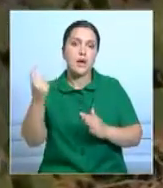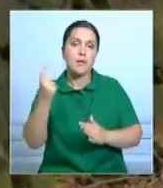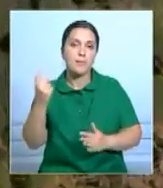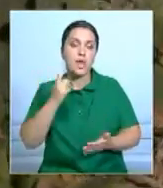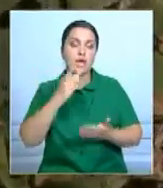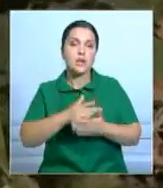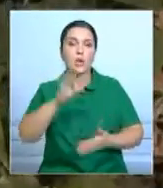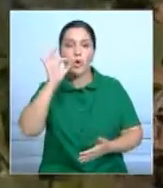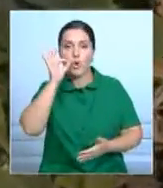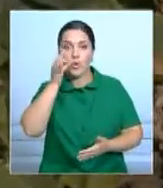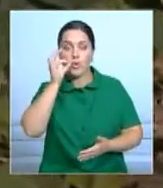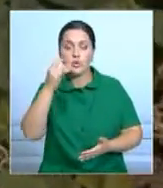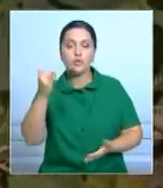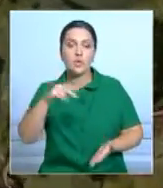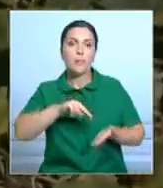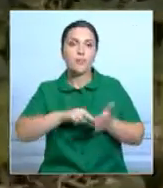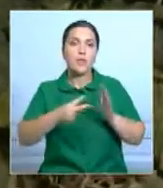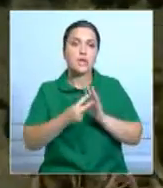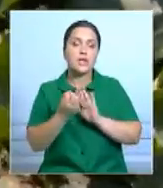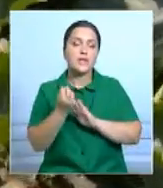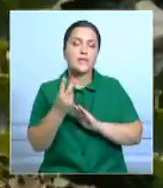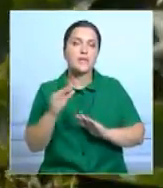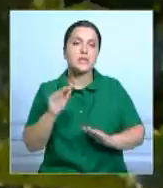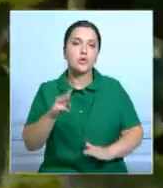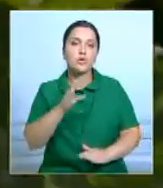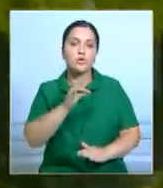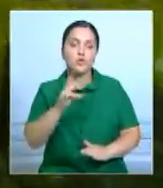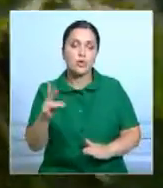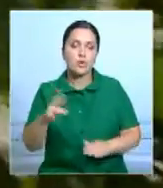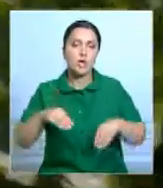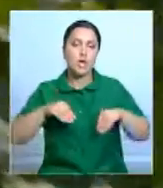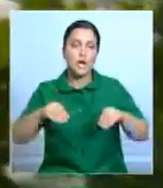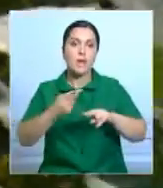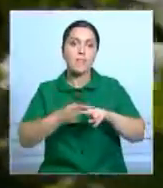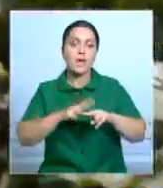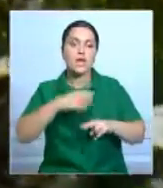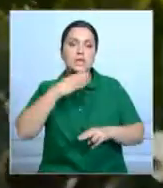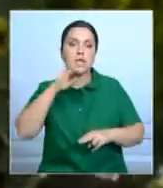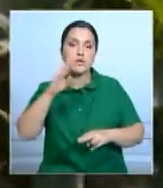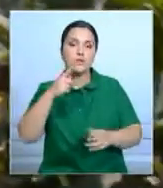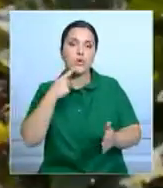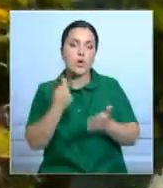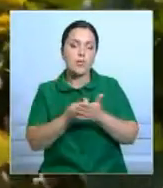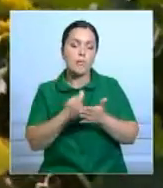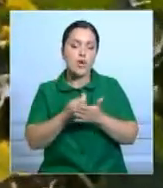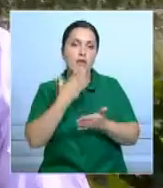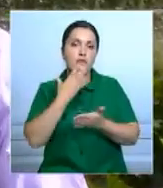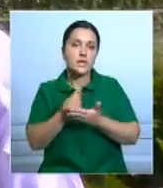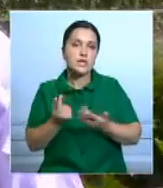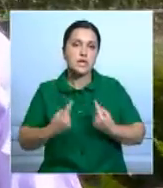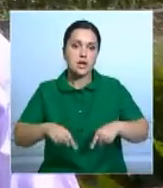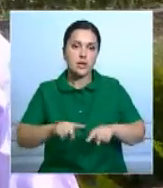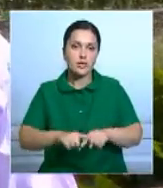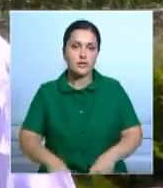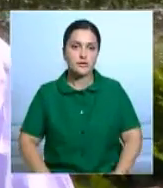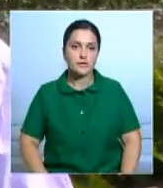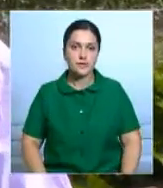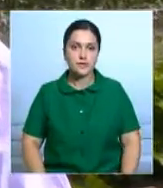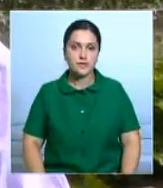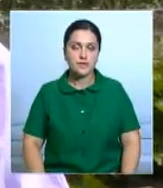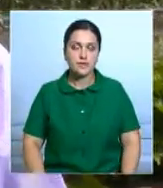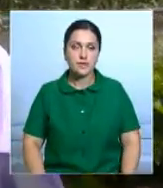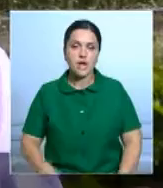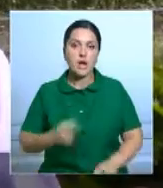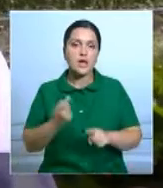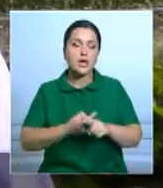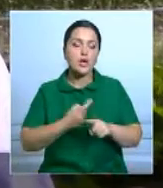Осенью в них планируют собрать около 12 тысяч тонн продукции. Этого достаточно, чтобы накормить весь район. Картофель на 300 гектарах,